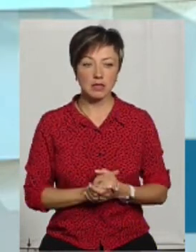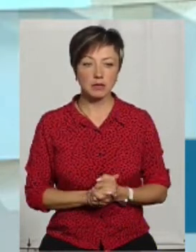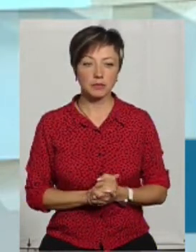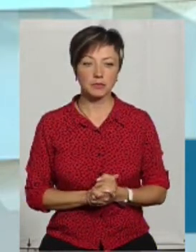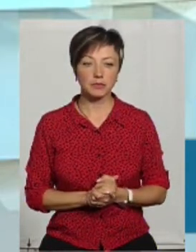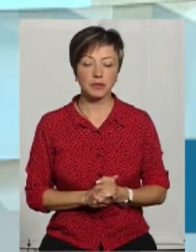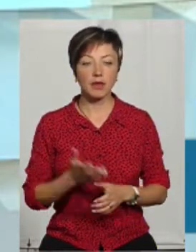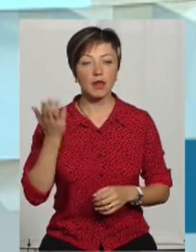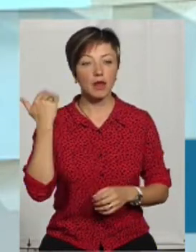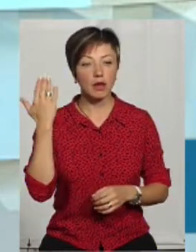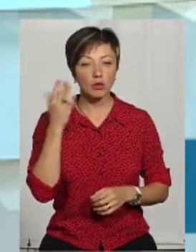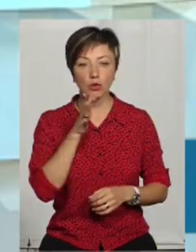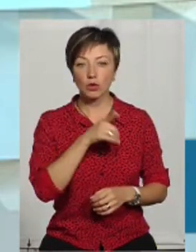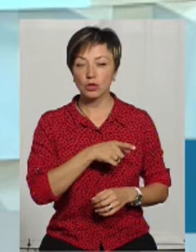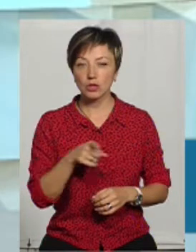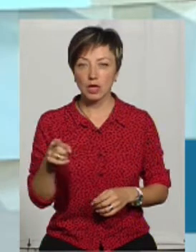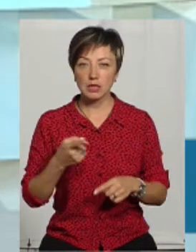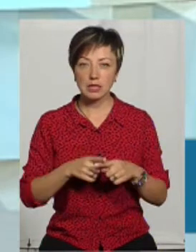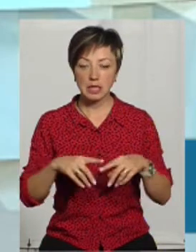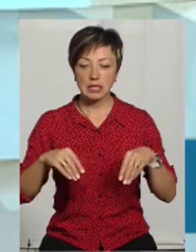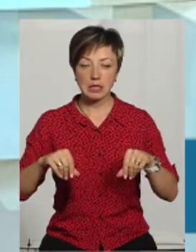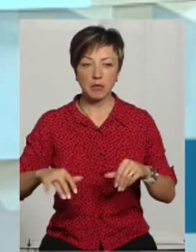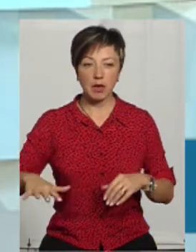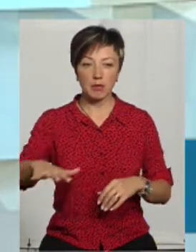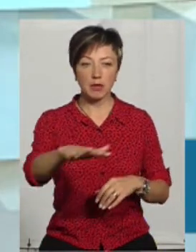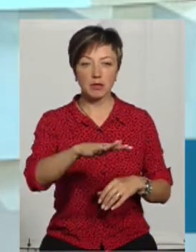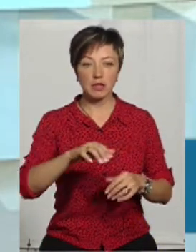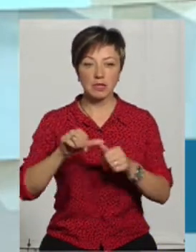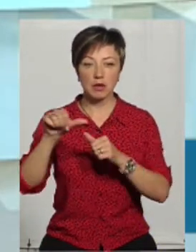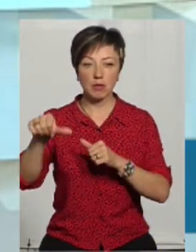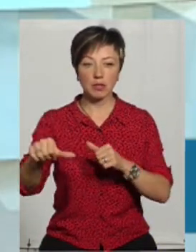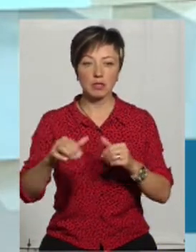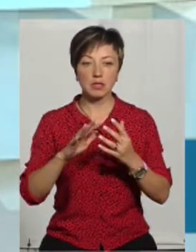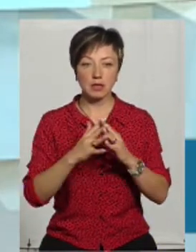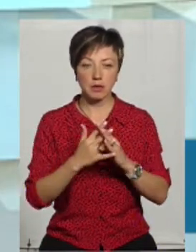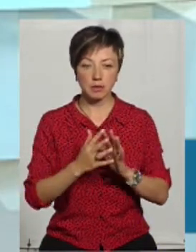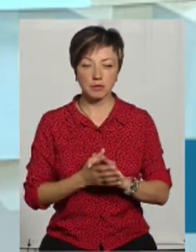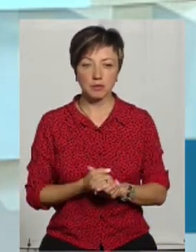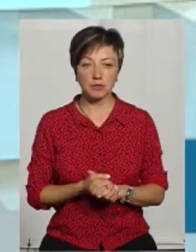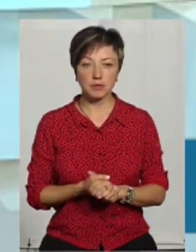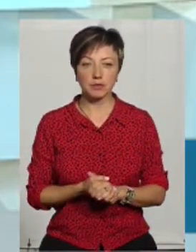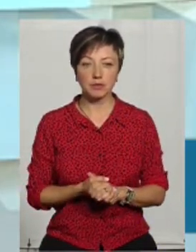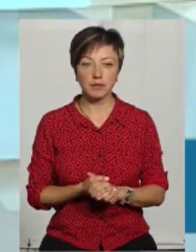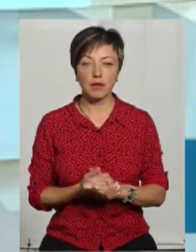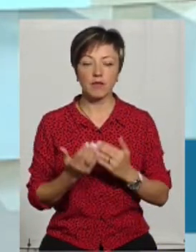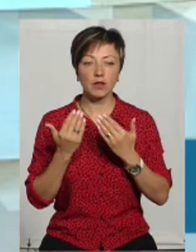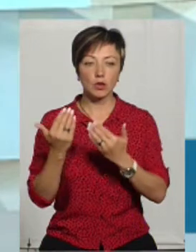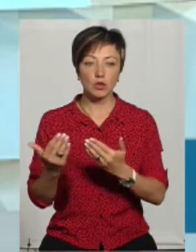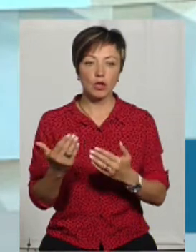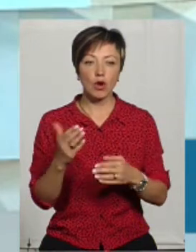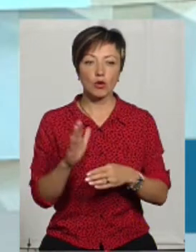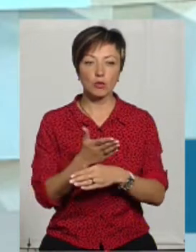На той час даний земельний масив, він знаходився за межами населених пунктів. Тобто відноситься до